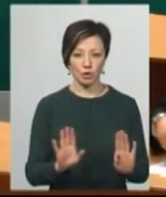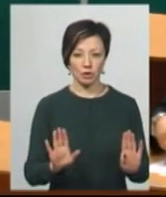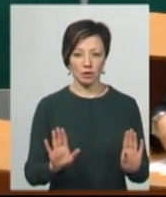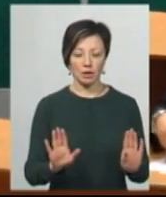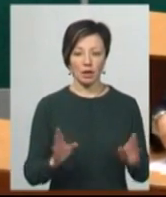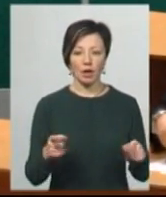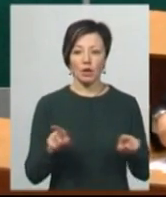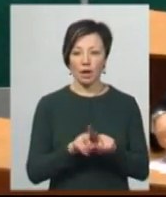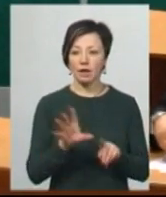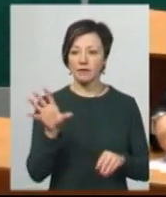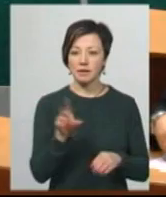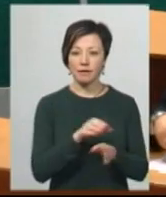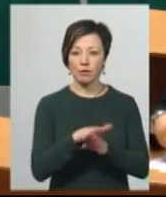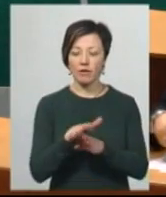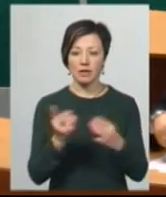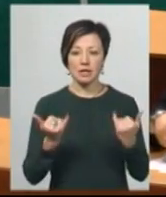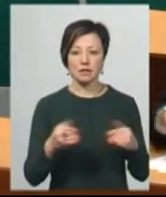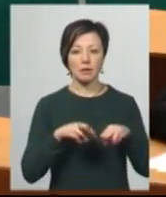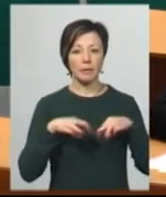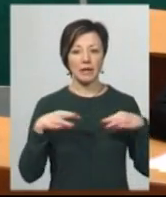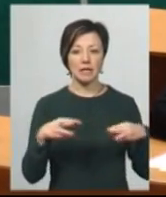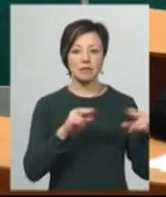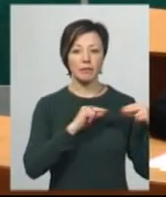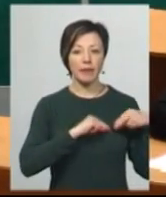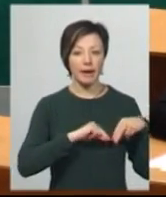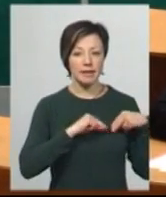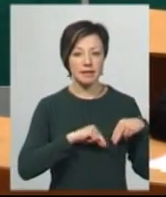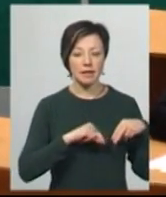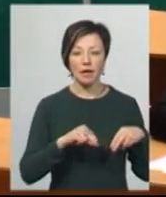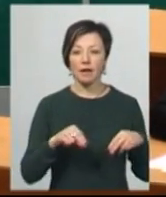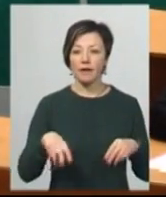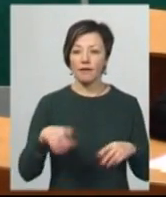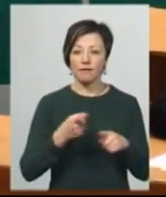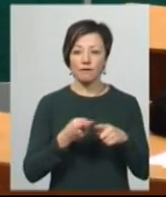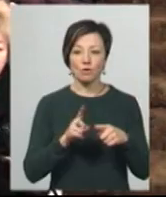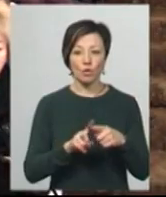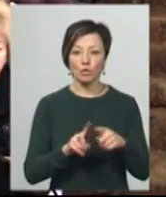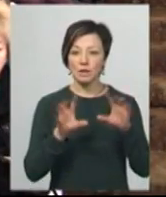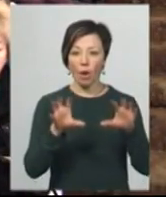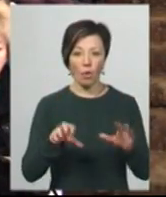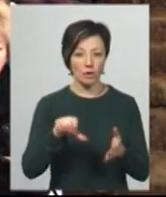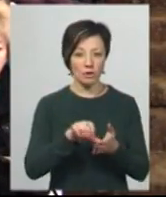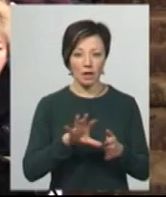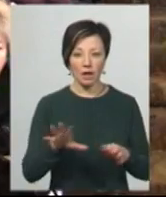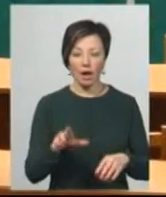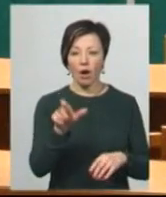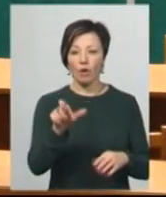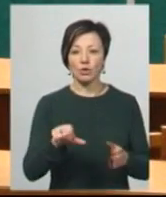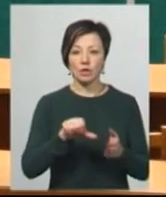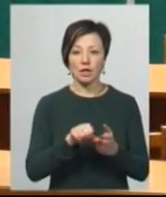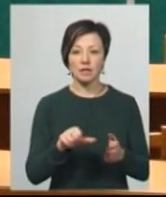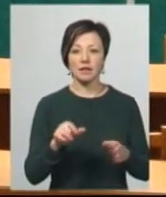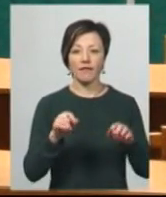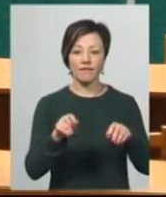А так все відбувається зараз. Міністр праці в цьому законі не приймав участь. Учасник вічі Сергій Байрак